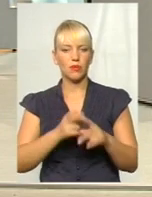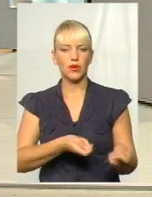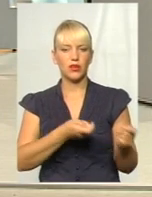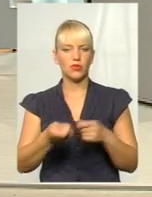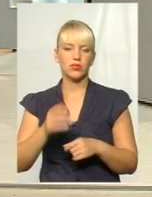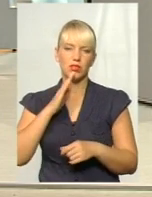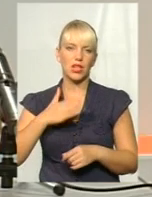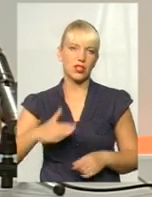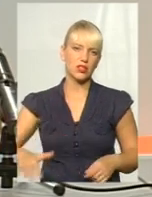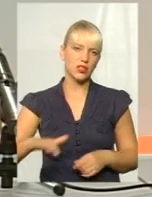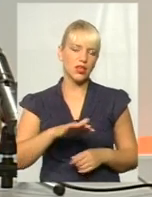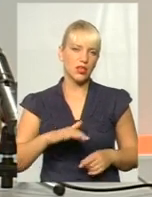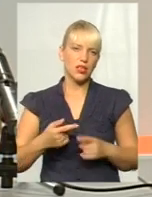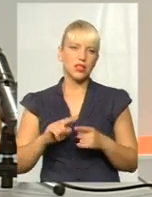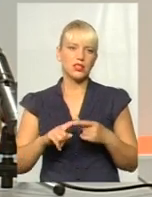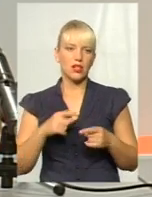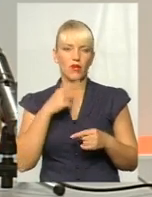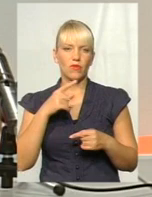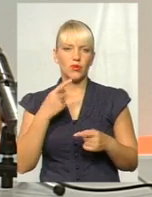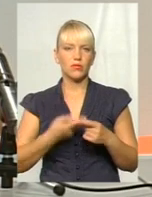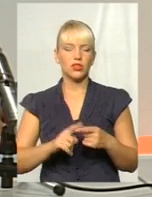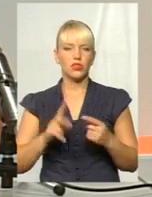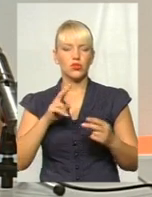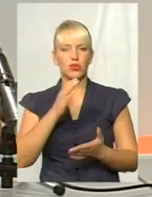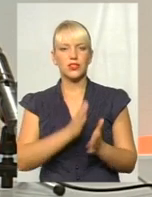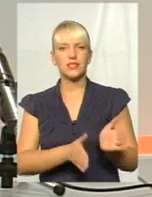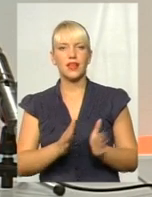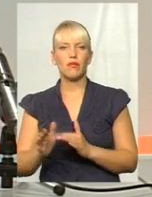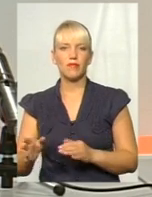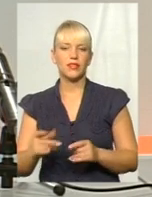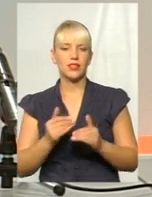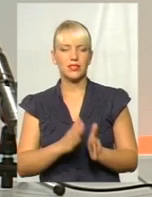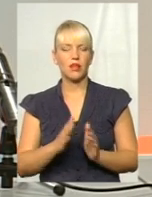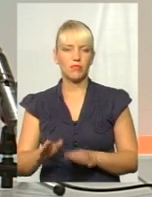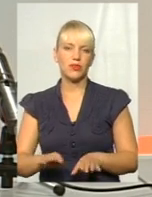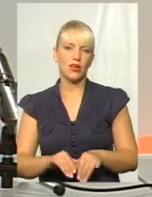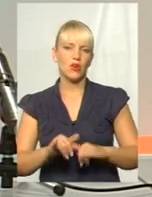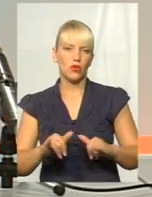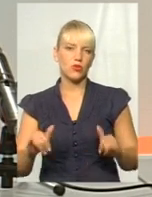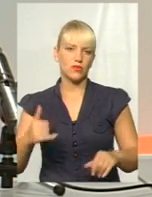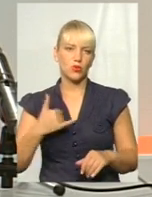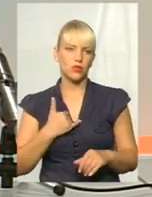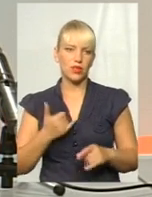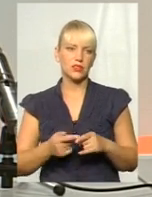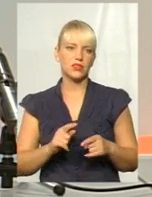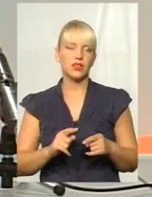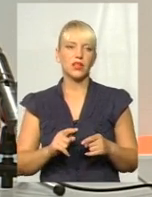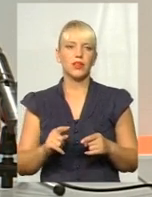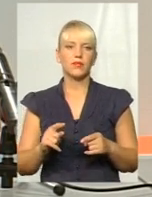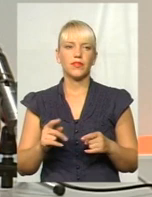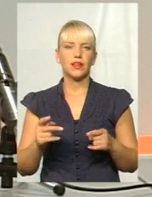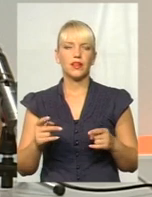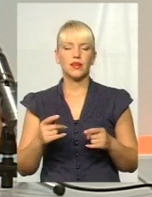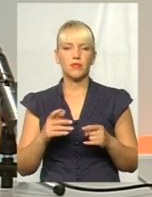терени нашої області. І це свідчить про те, що стабільність і стабільний розвиток у нас присутні. Хотілося б ще зазначити, що